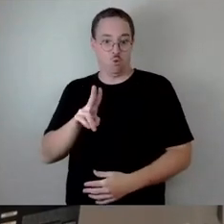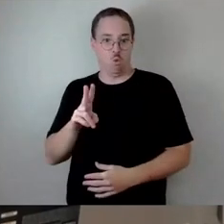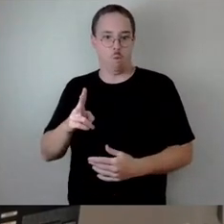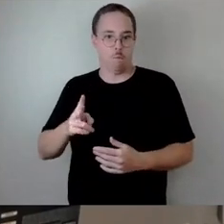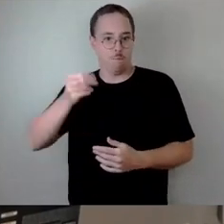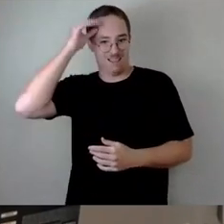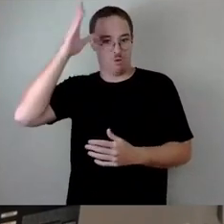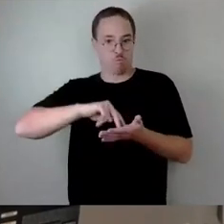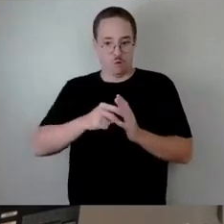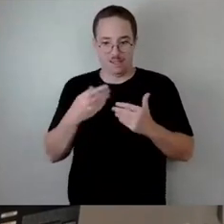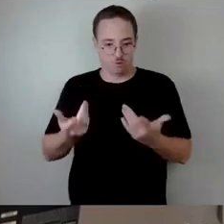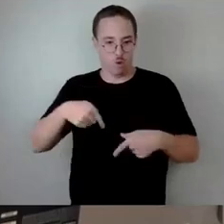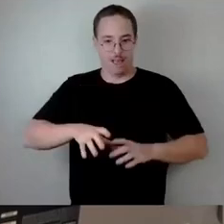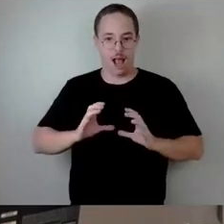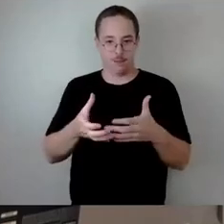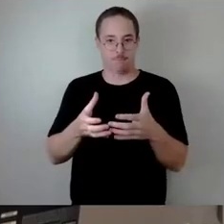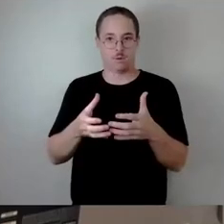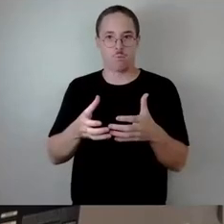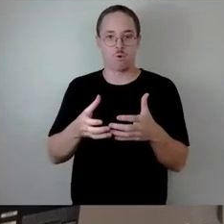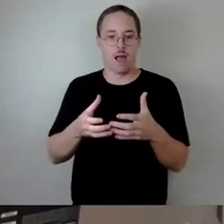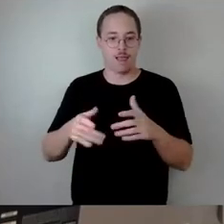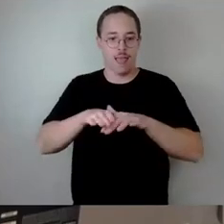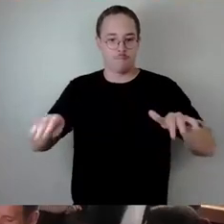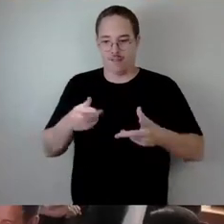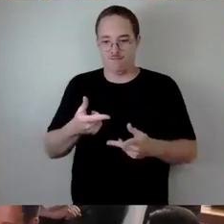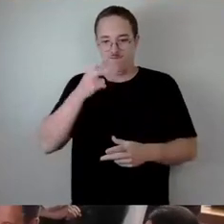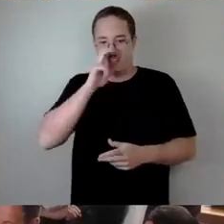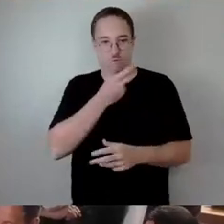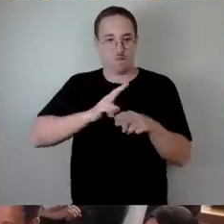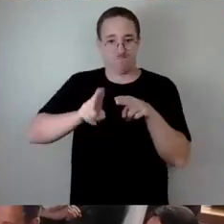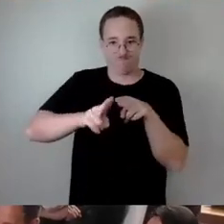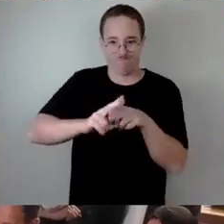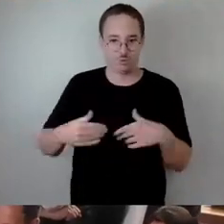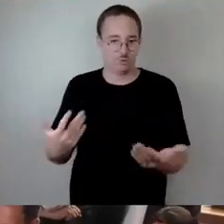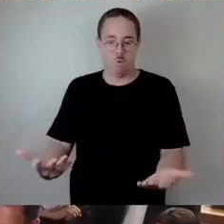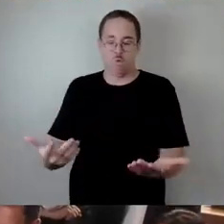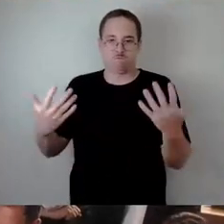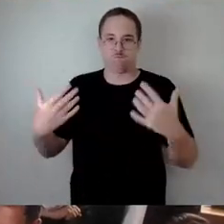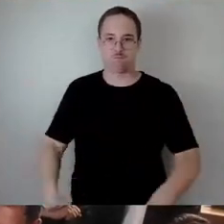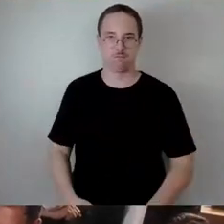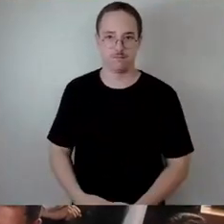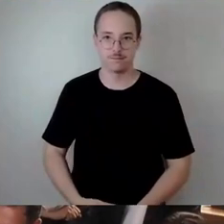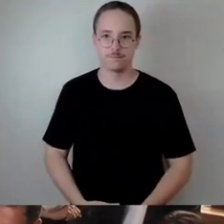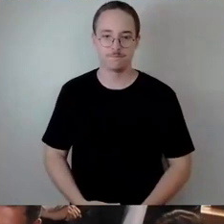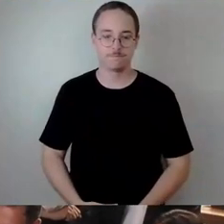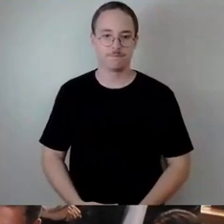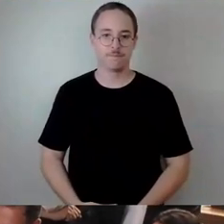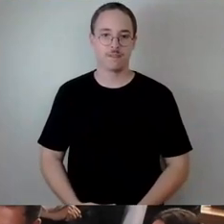ich das mal so sagen darf. Und das ist tatsächlich ja ein Problem, und das haben wir übrigens in den Kitas genauso. Wenn wir in den Kitas den Personalschlüssel